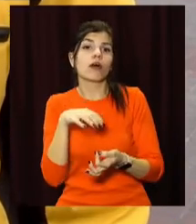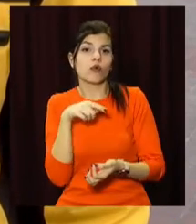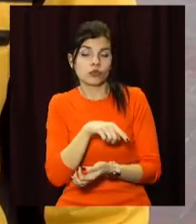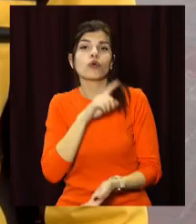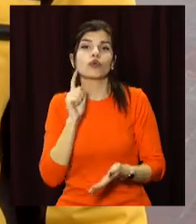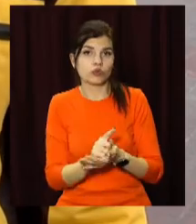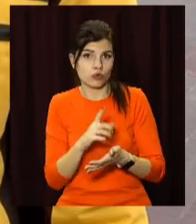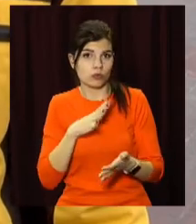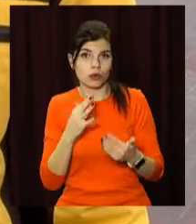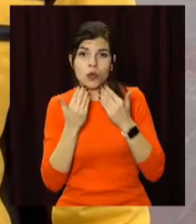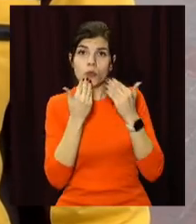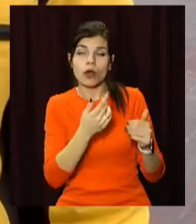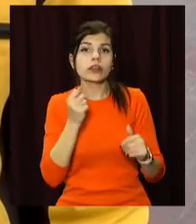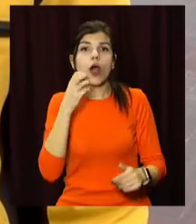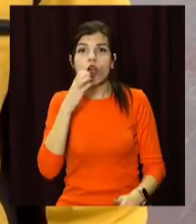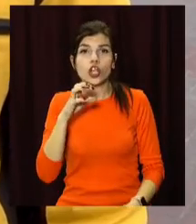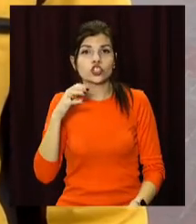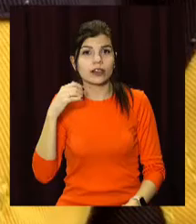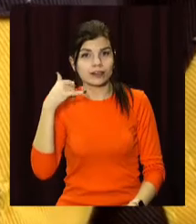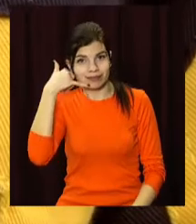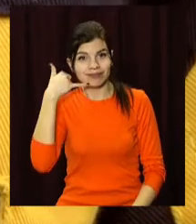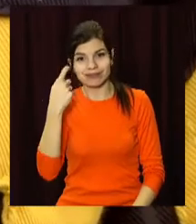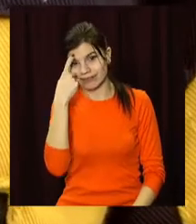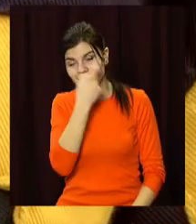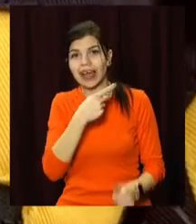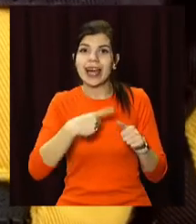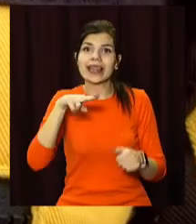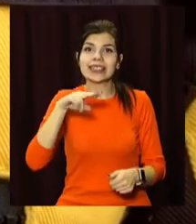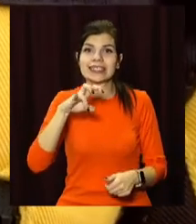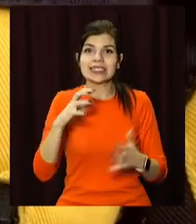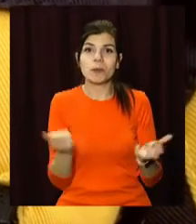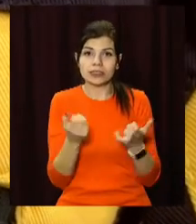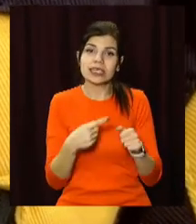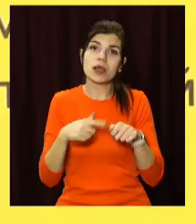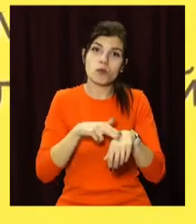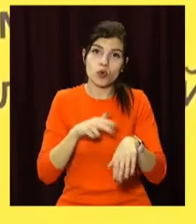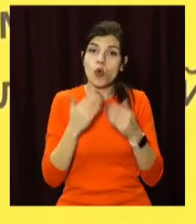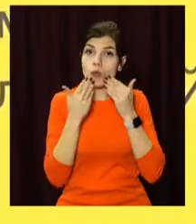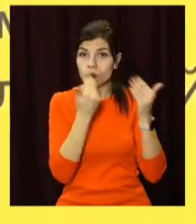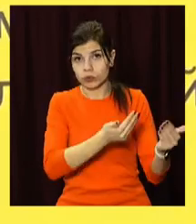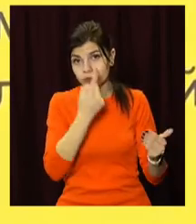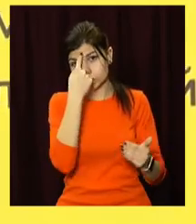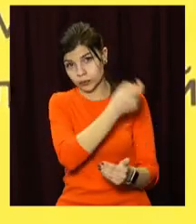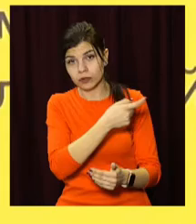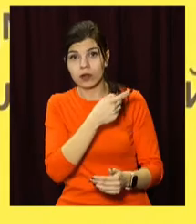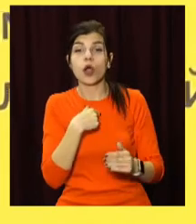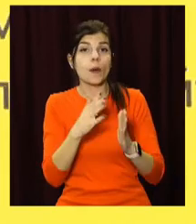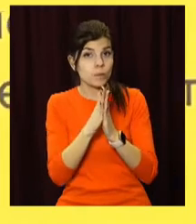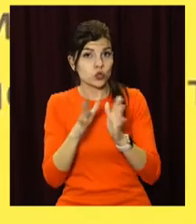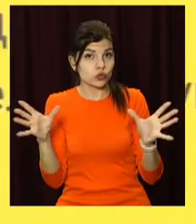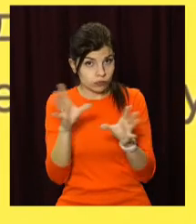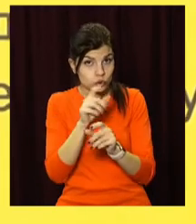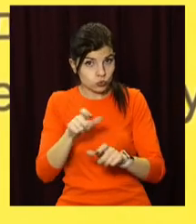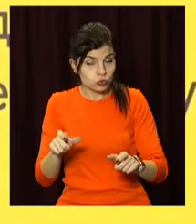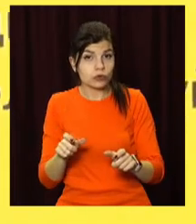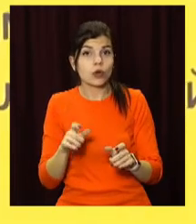має звернутися або до нас на гарячу лінію, або до ДСНС, або до поліції. Тому я прошу всіх бути